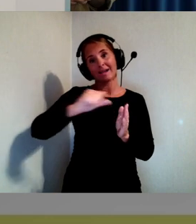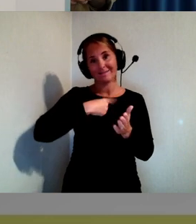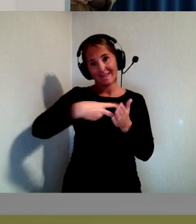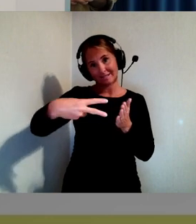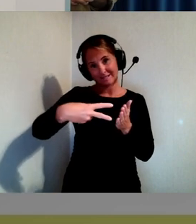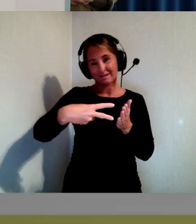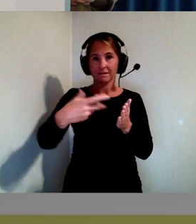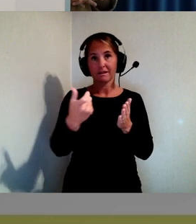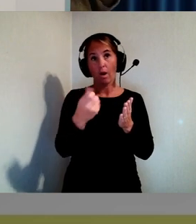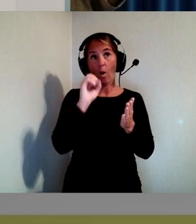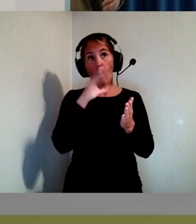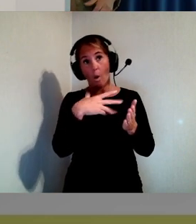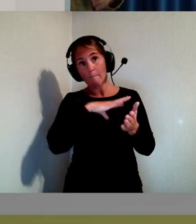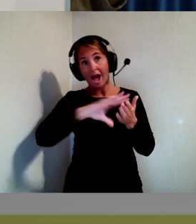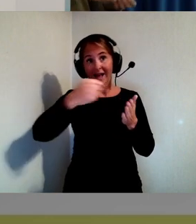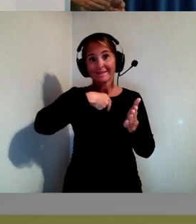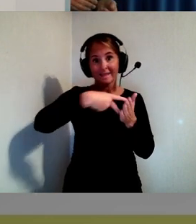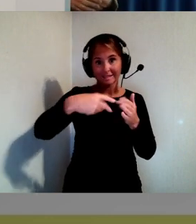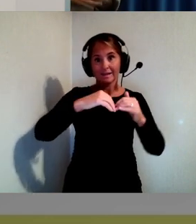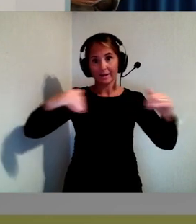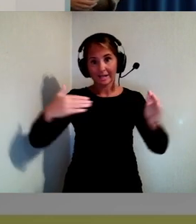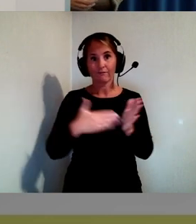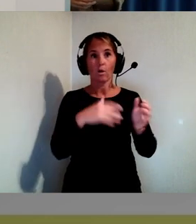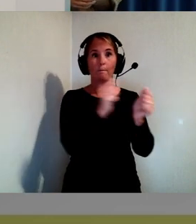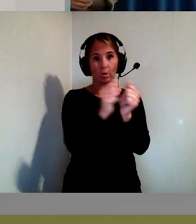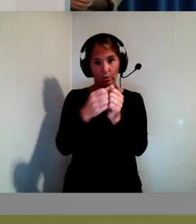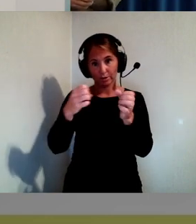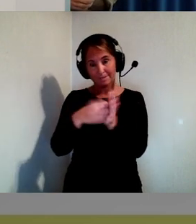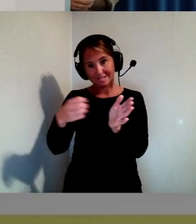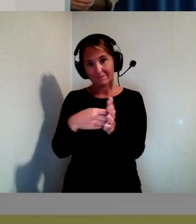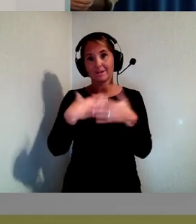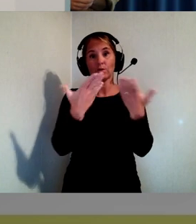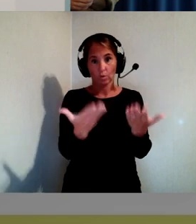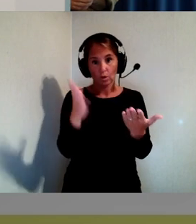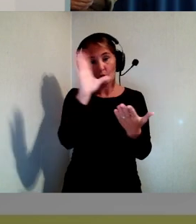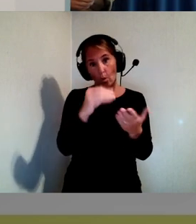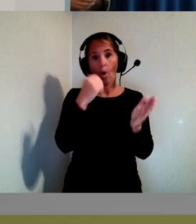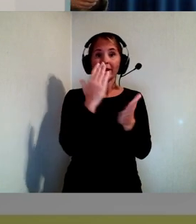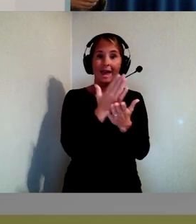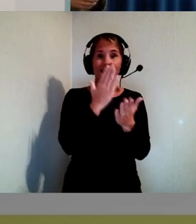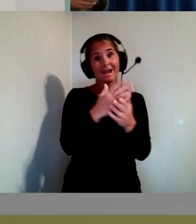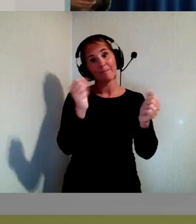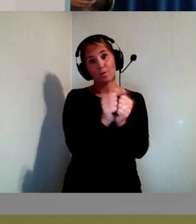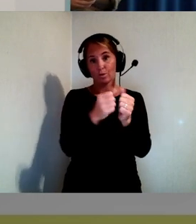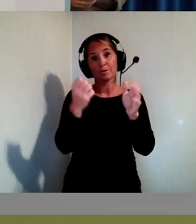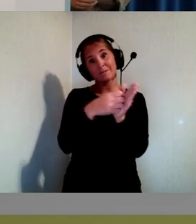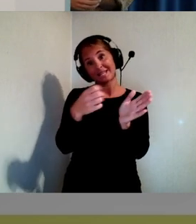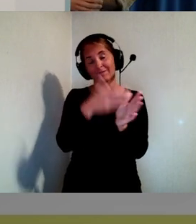om allt texten skiljer sig från produktbeskrivningen så är det produktbeskrivningen som gäller. Eller något liknande.